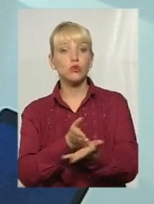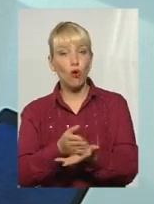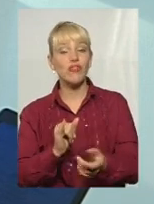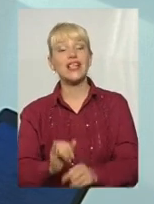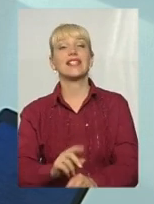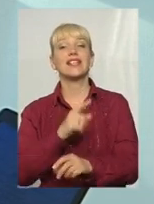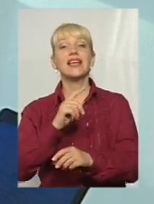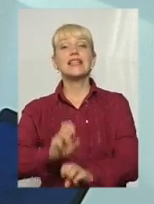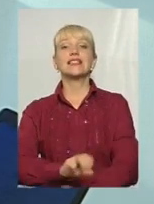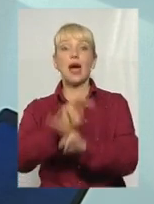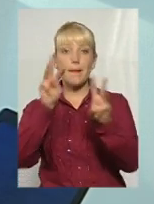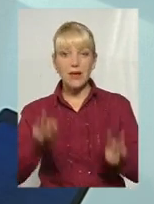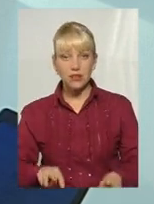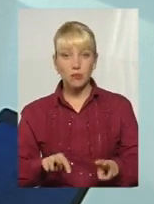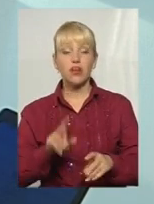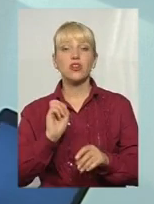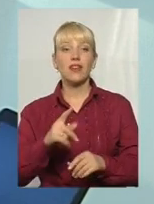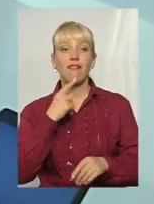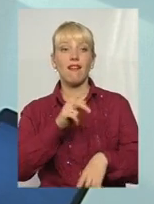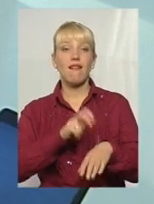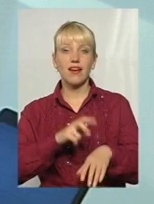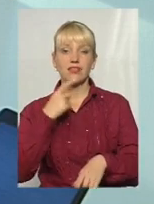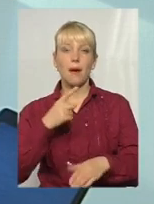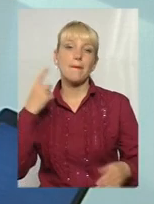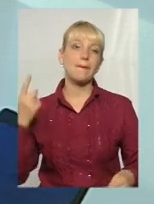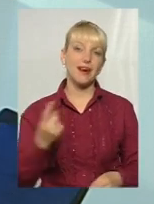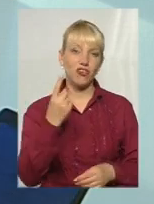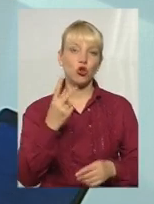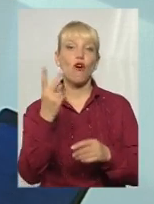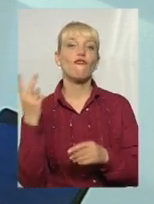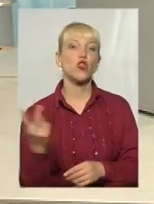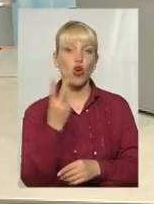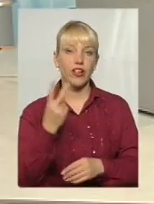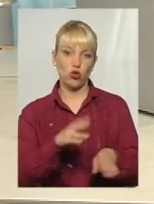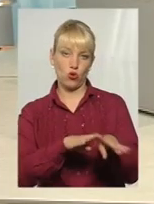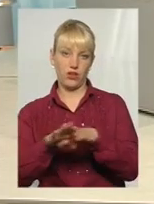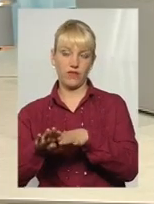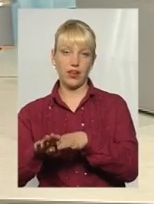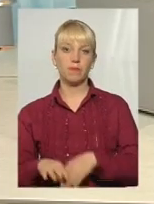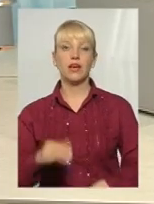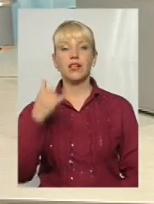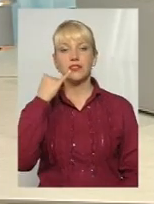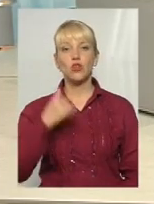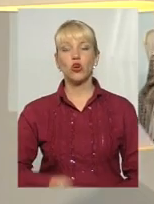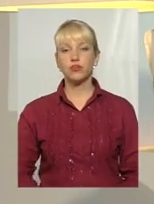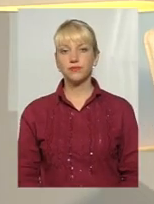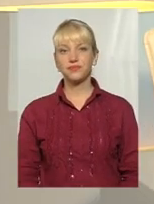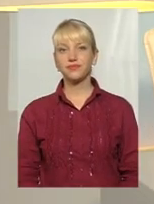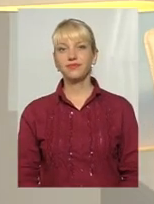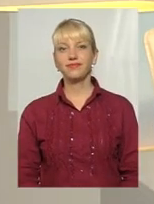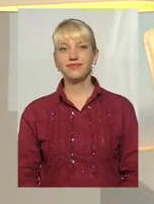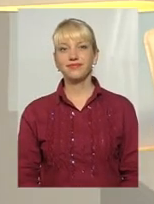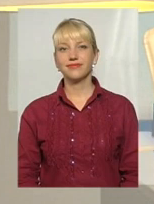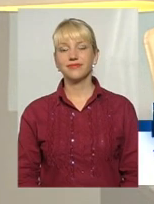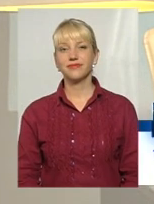забезпечення, як ніхто лікар скаже, первинного і вторинного рівня. В нас є дзвінок 61960,